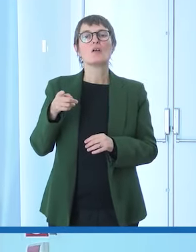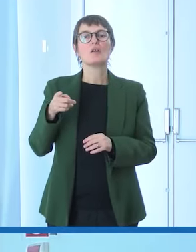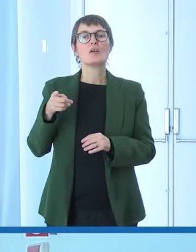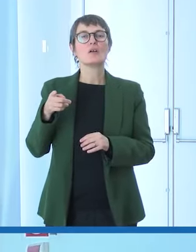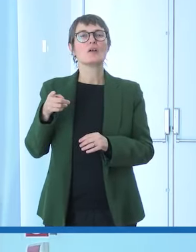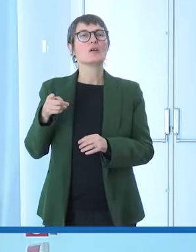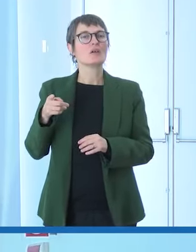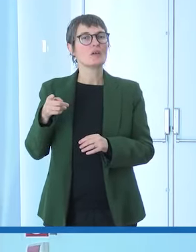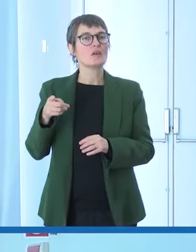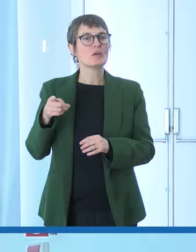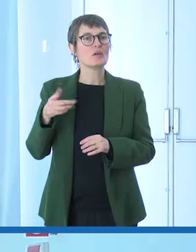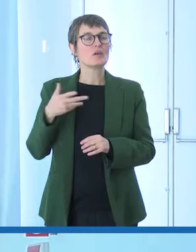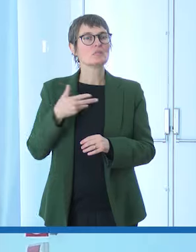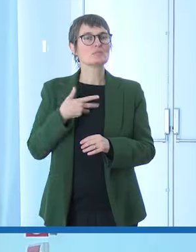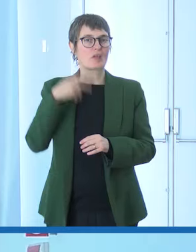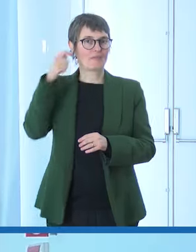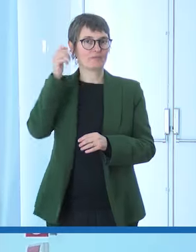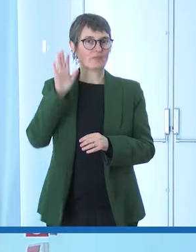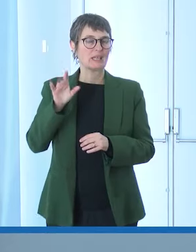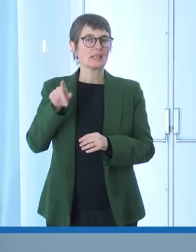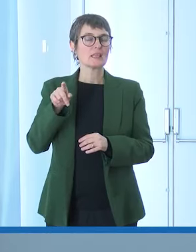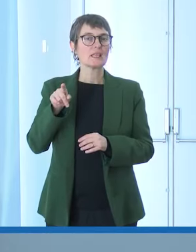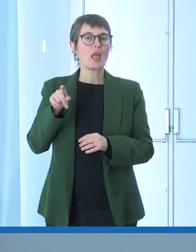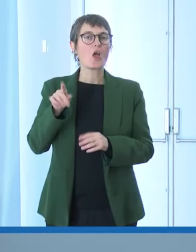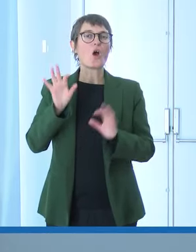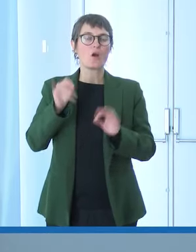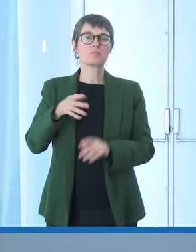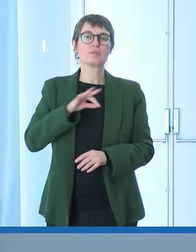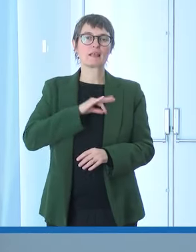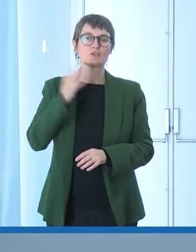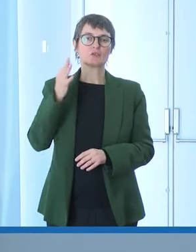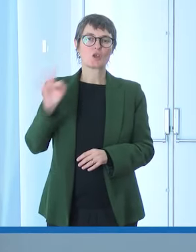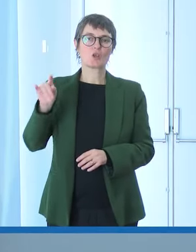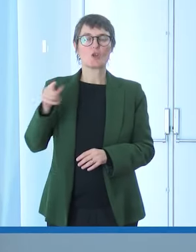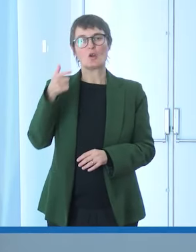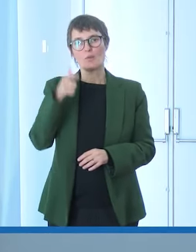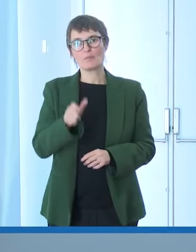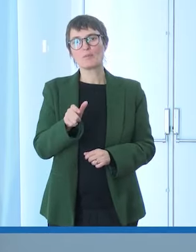dance il mio backstage e la menzione d'onore ha questa finalità